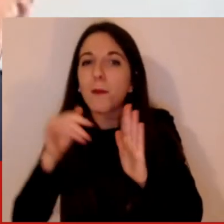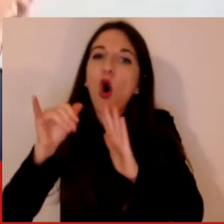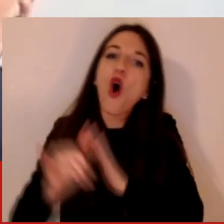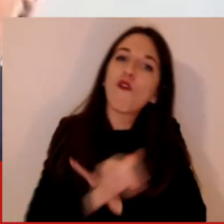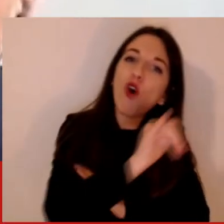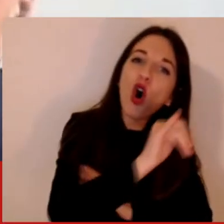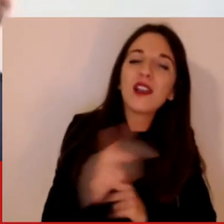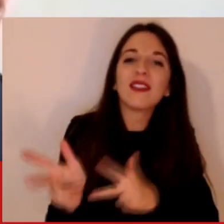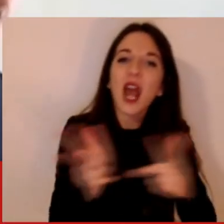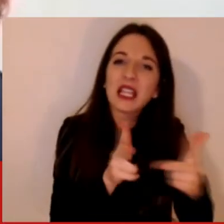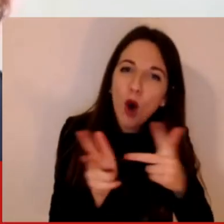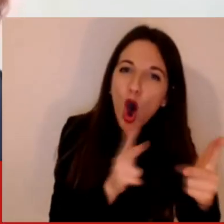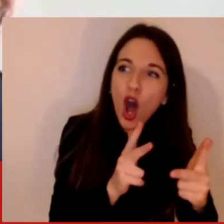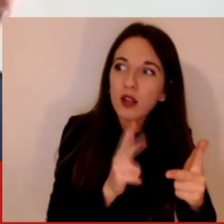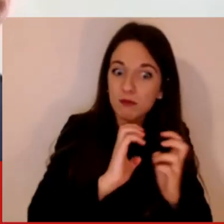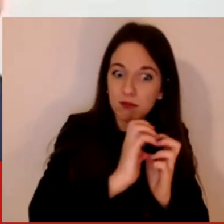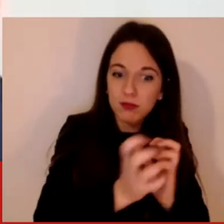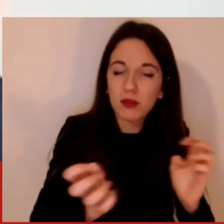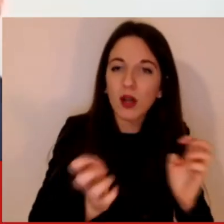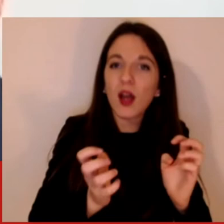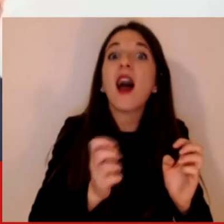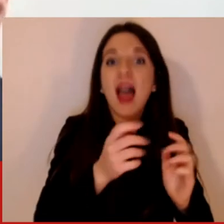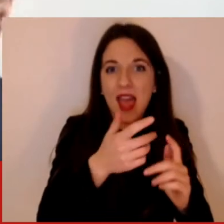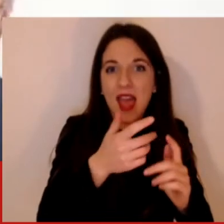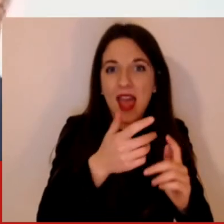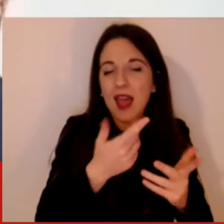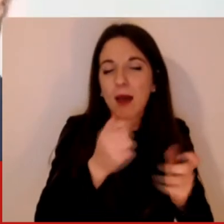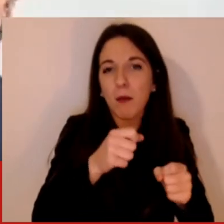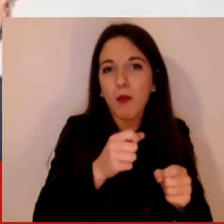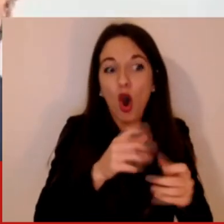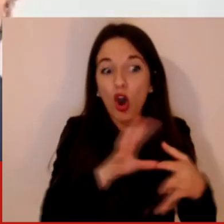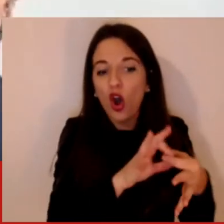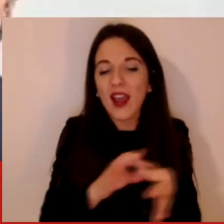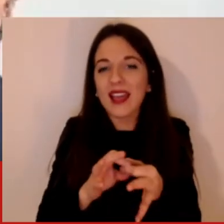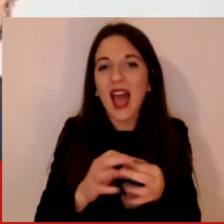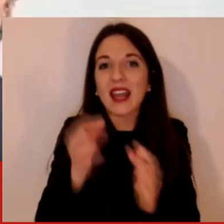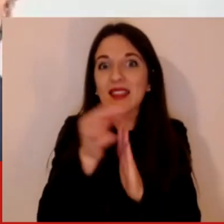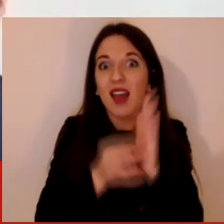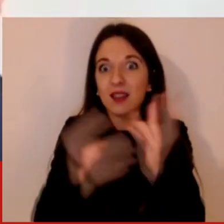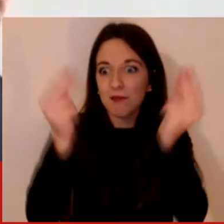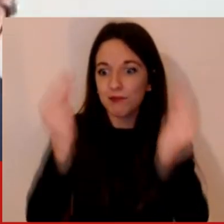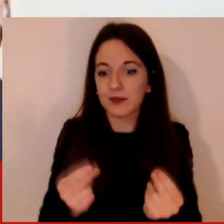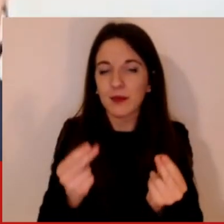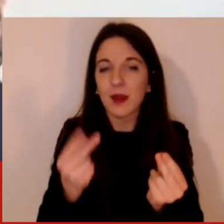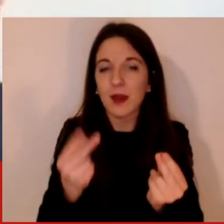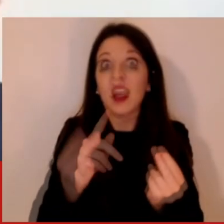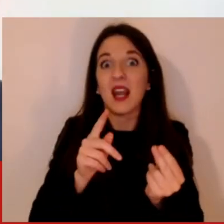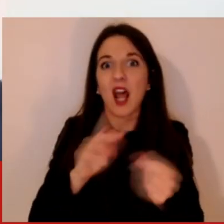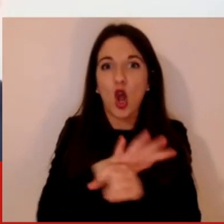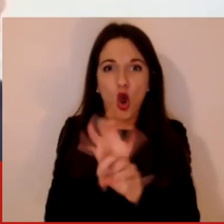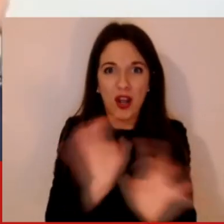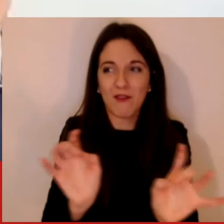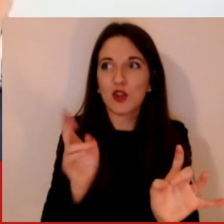di importazioni di malattie, di casi di infezione di Covid negli altri paesi.